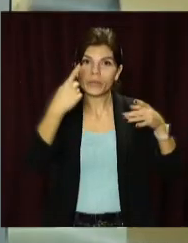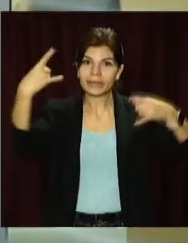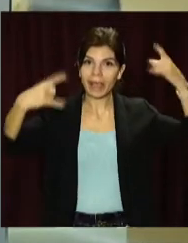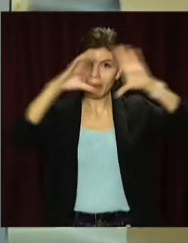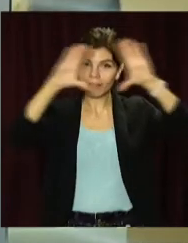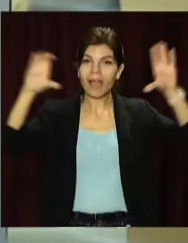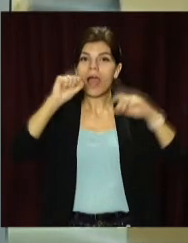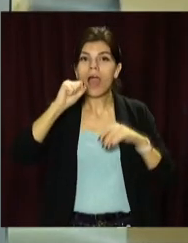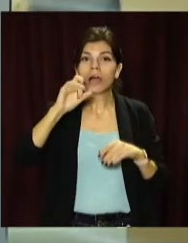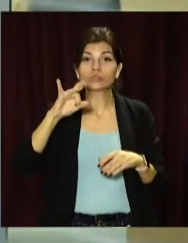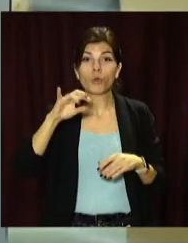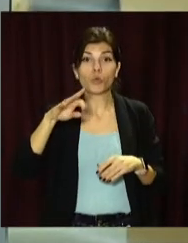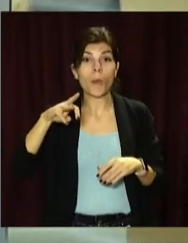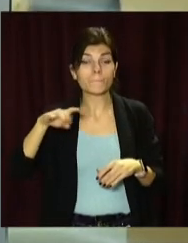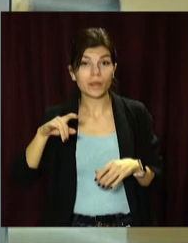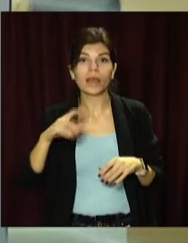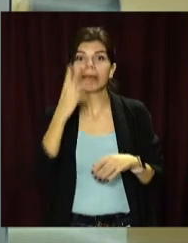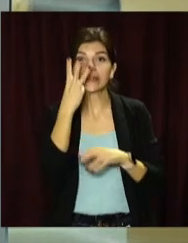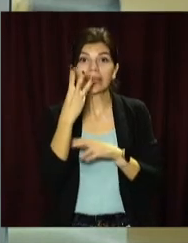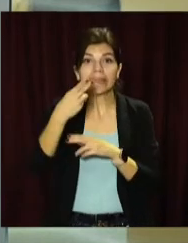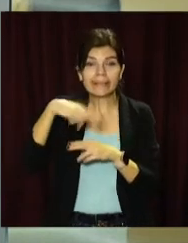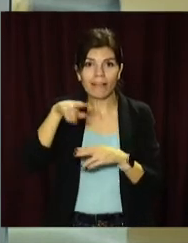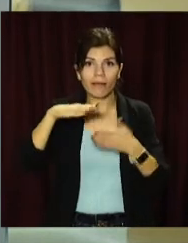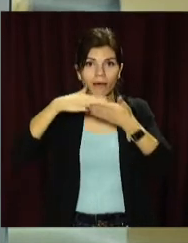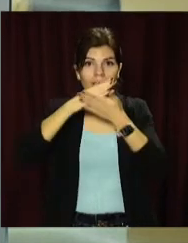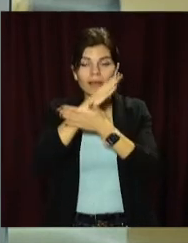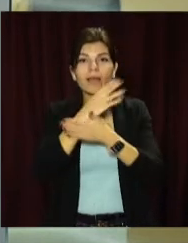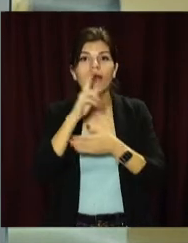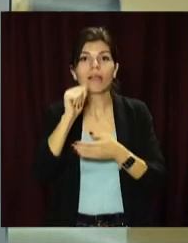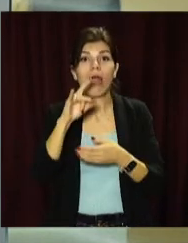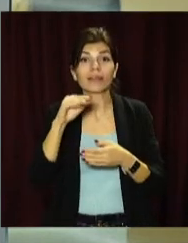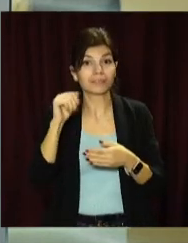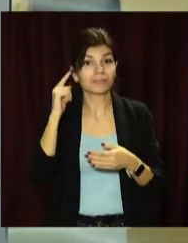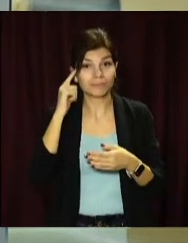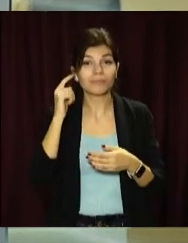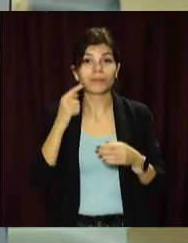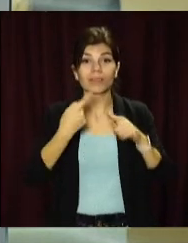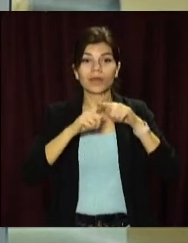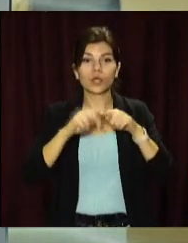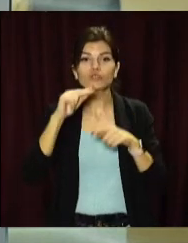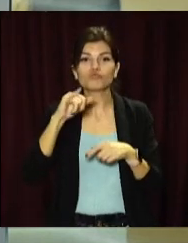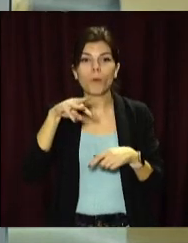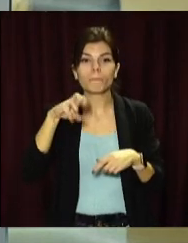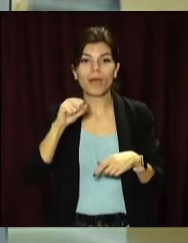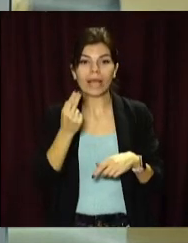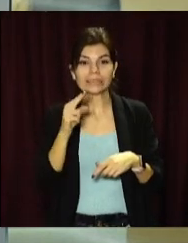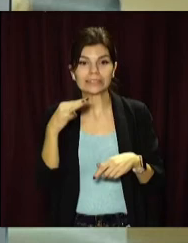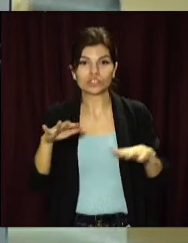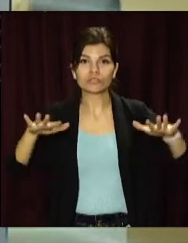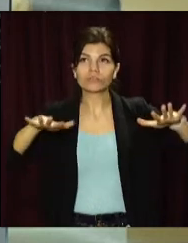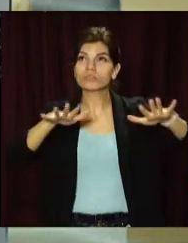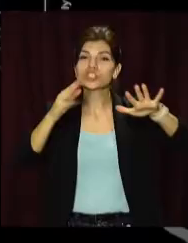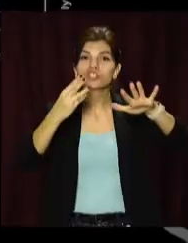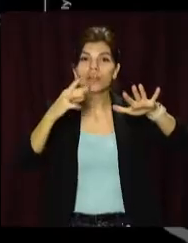Уся галактика на одному екрані. Астрономи оприлюднили 3D-карту Чумацького шляху. Кажуть, на